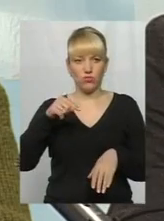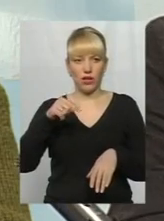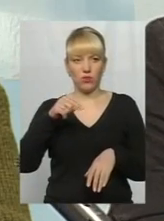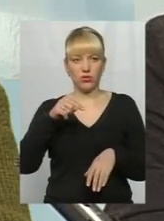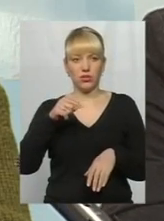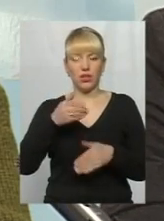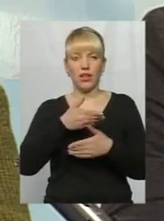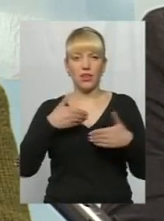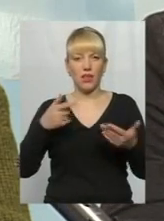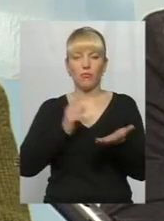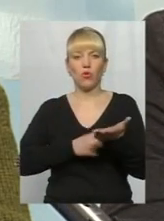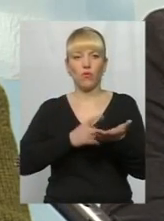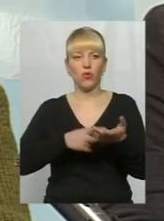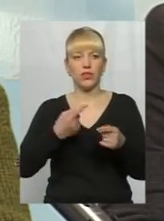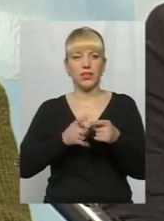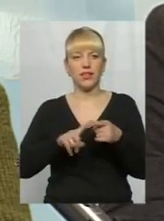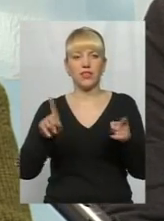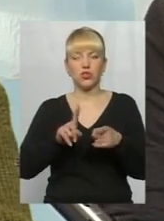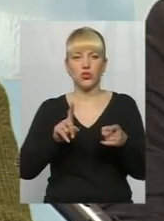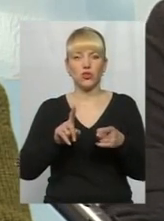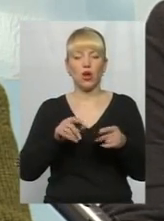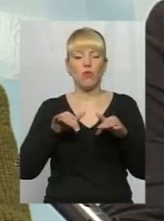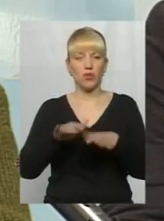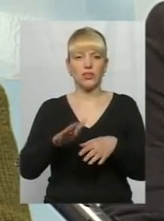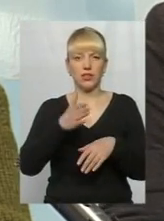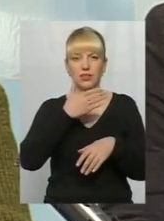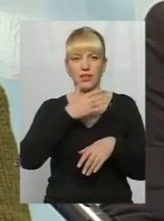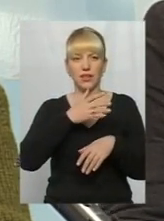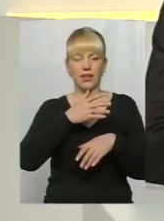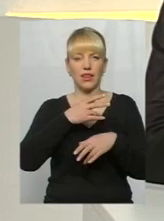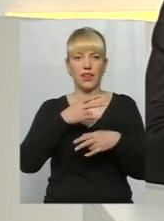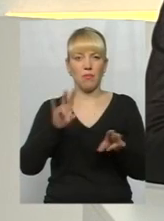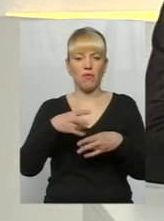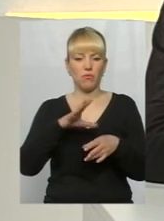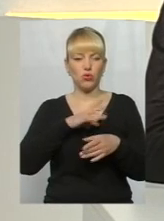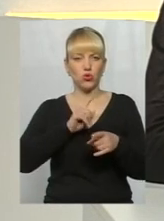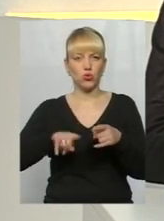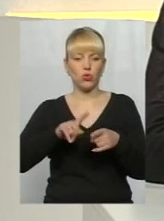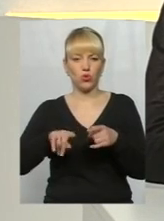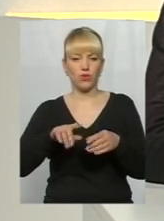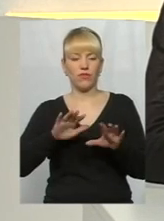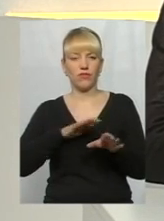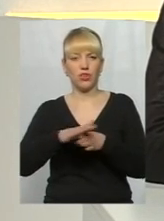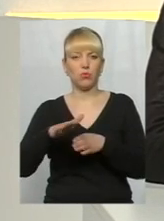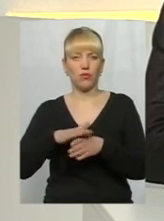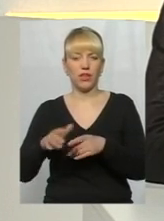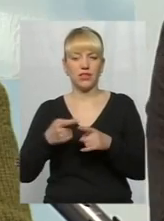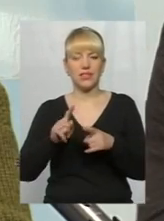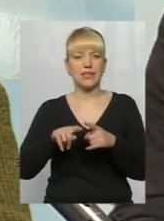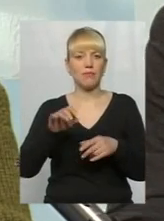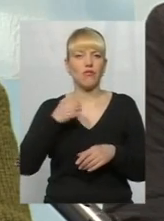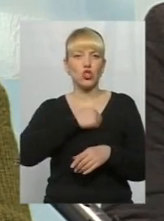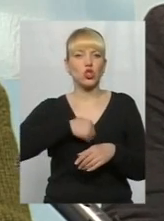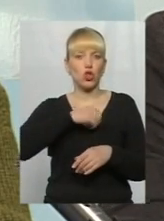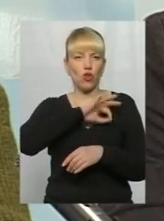доводять те, що якби процес не має скоро відбуватись. І цим самим вони вздовживають. Ну, якби ми